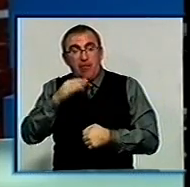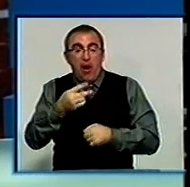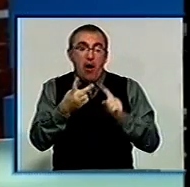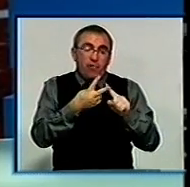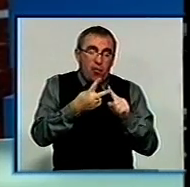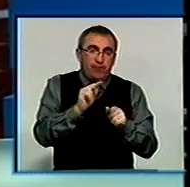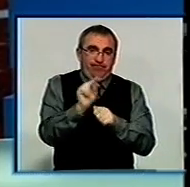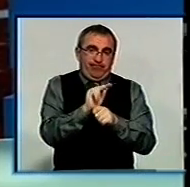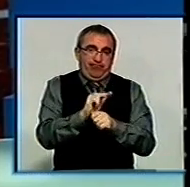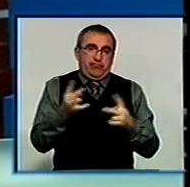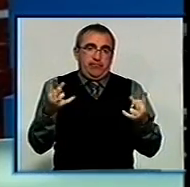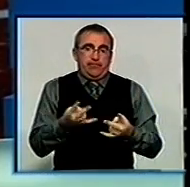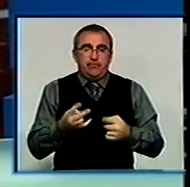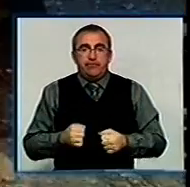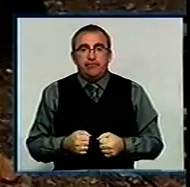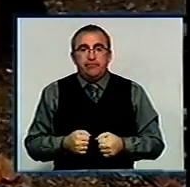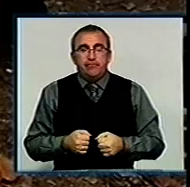потребує лікування. Далі Сергій Михайлін.